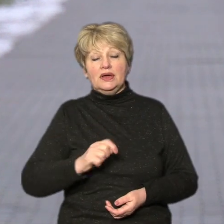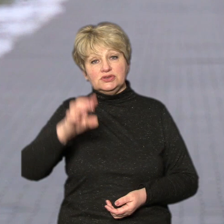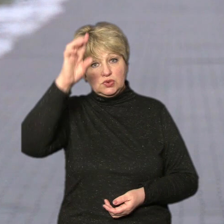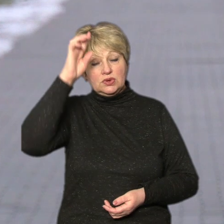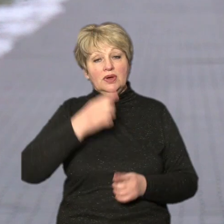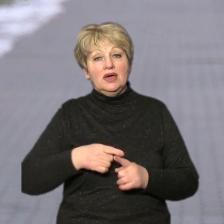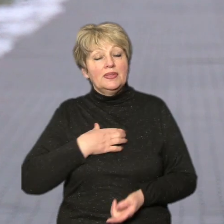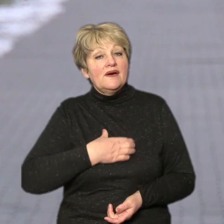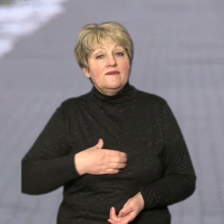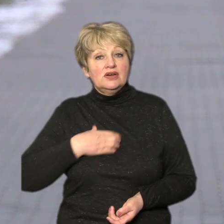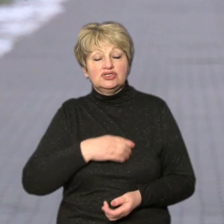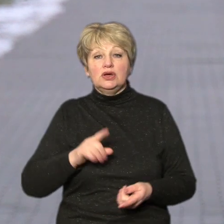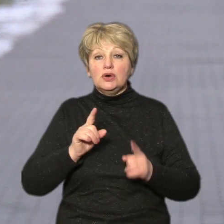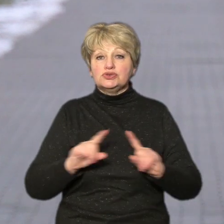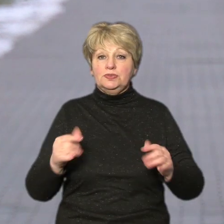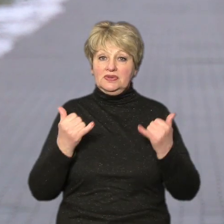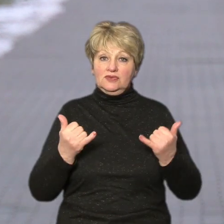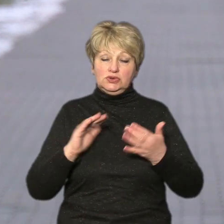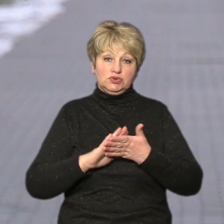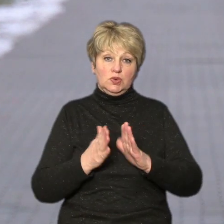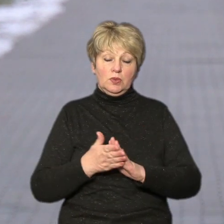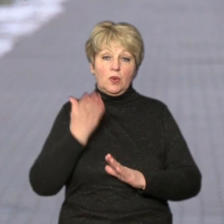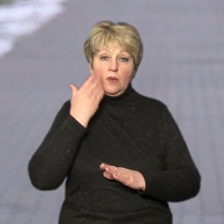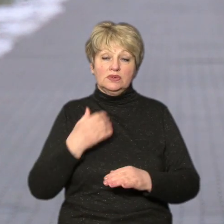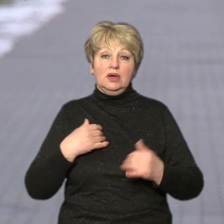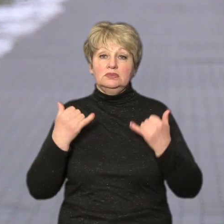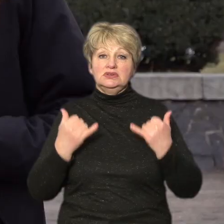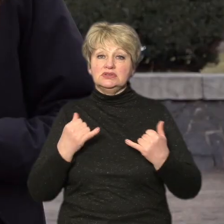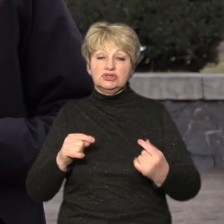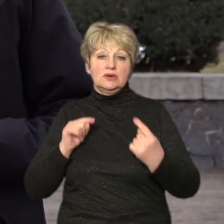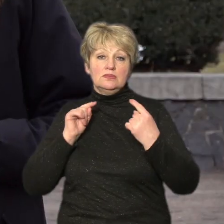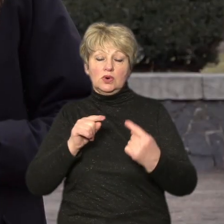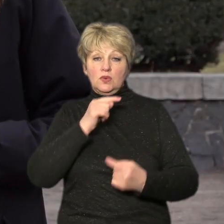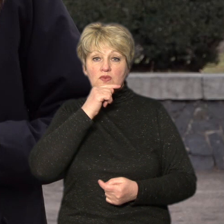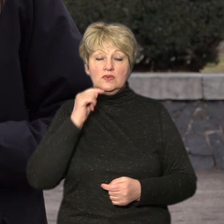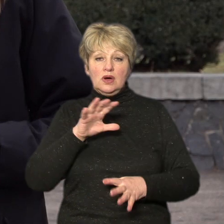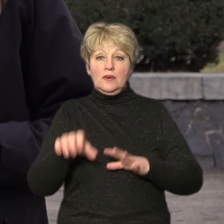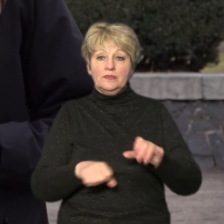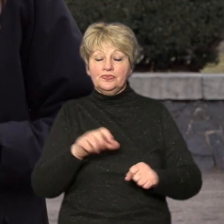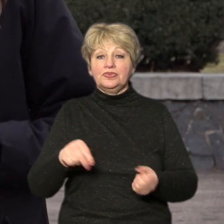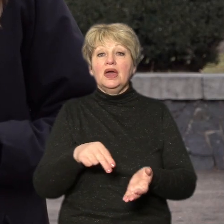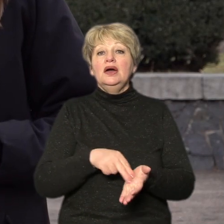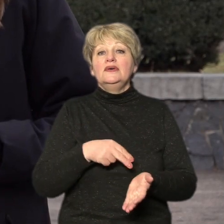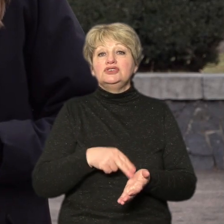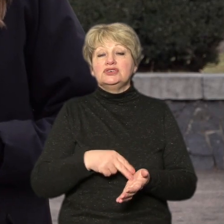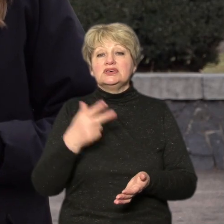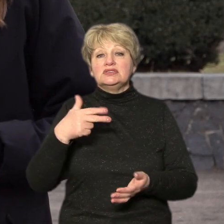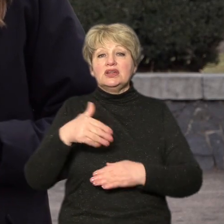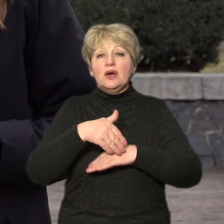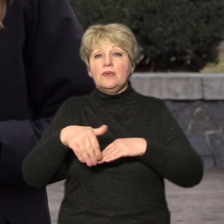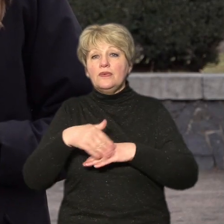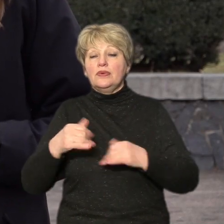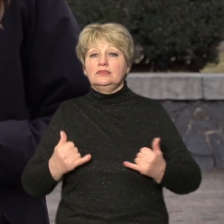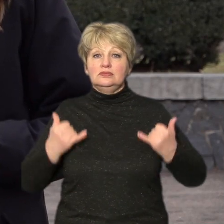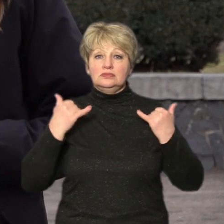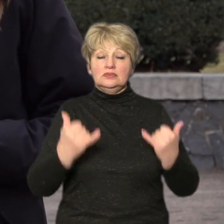важливо, особливо в нинішніх умовах, коли ми протистаємо російському агресору. У Черкасах 30 топонімів названі на честь полеглих військових